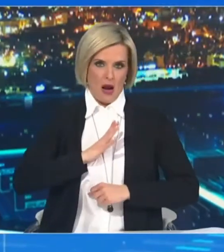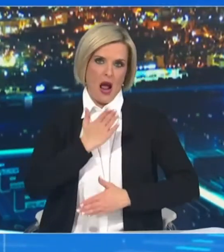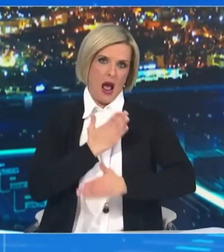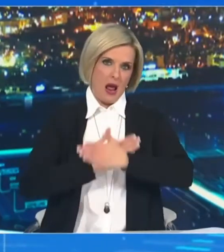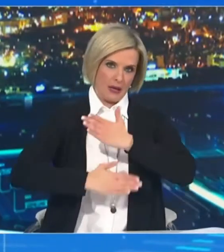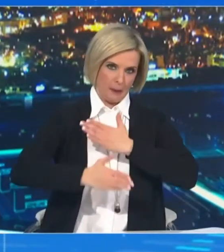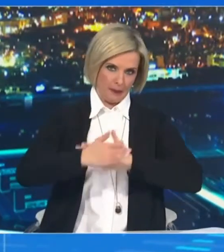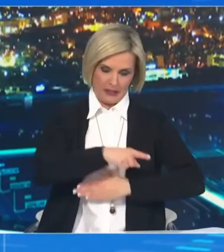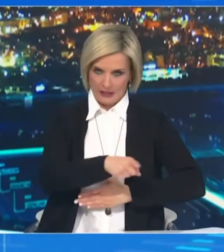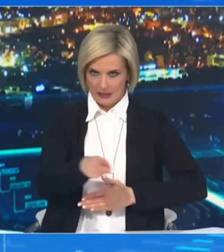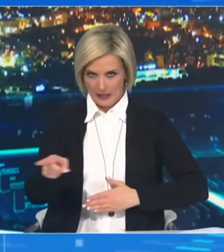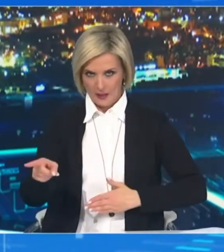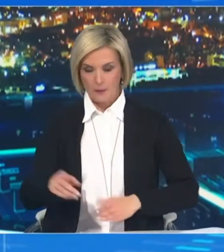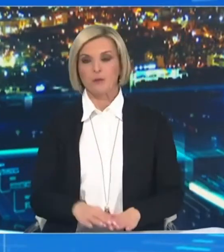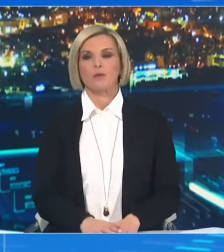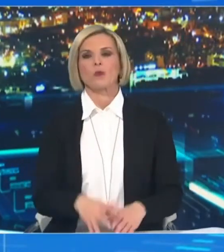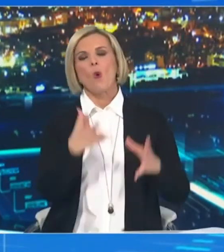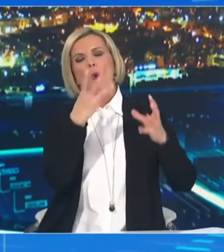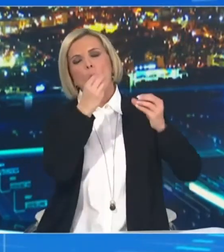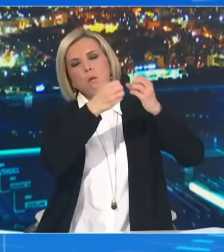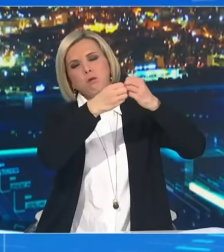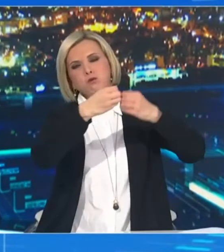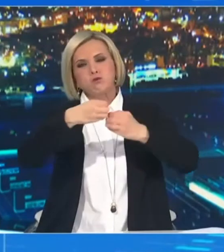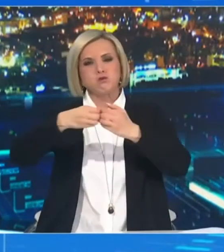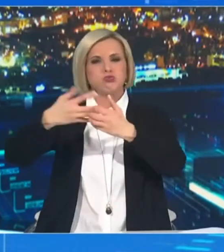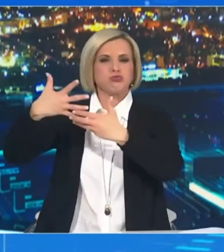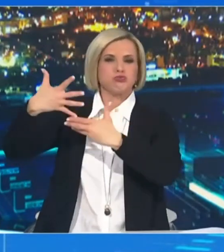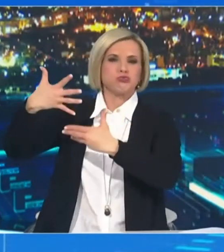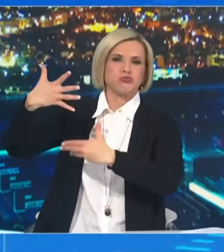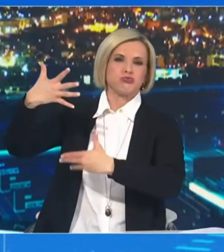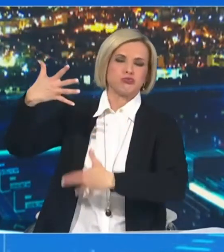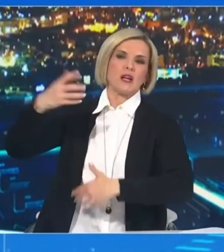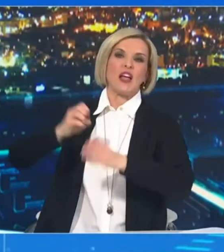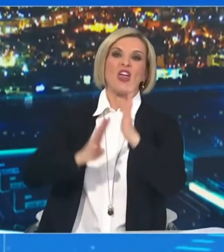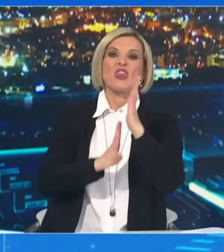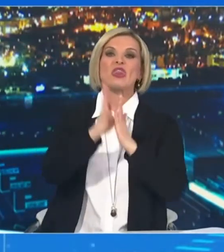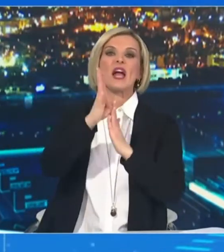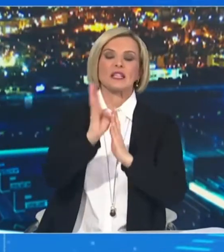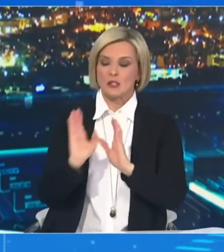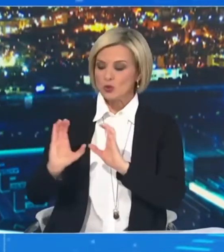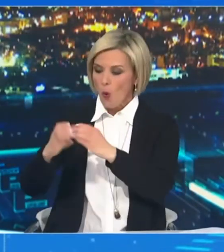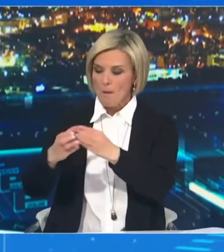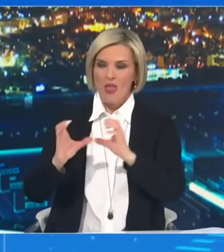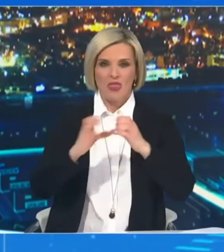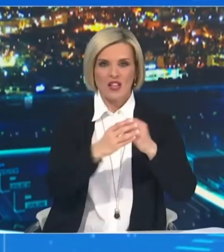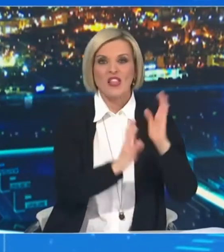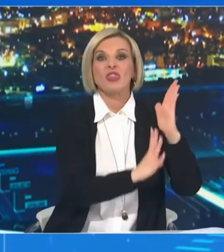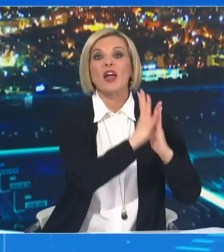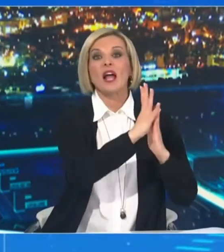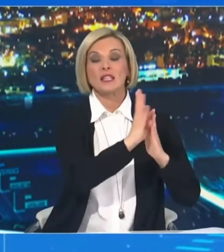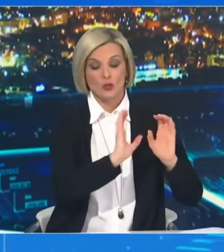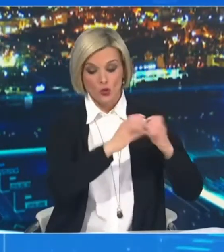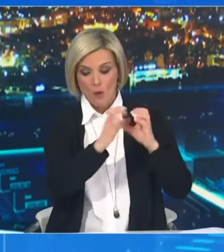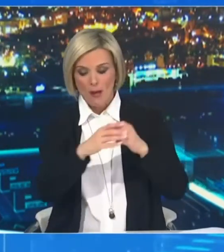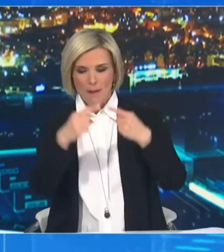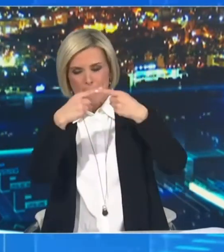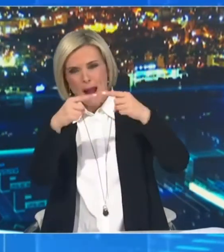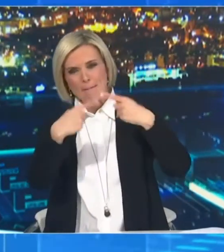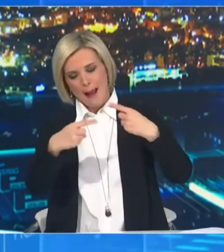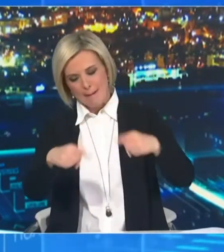κατάλογος αυτών των νοσημάτων των ομάδων είναι περίπου 14 αυτές που ανέφερα. Η ποικιλία των